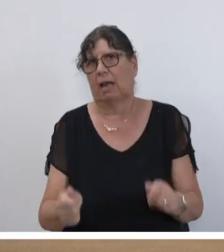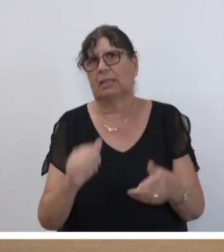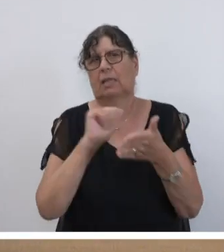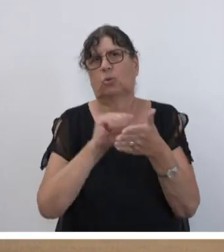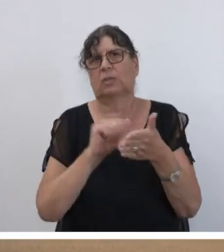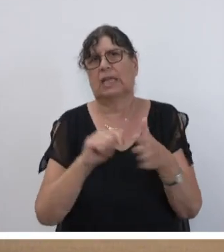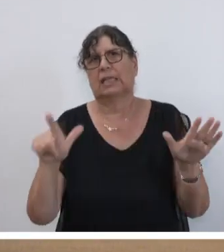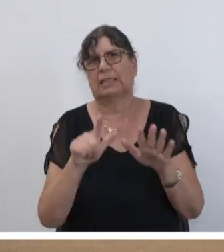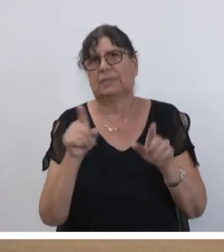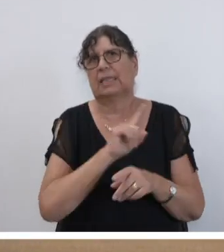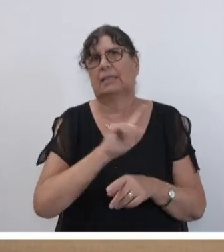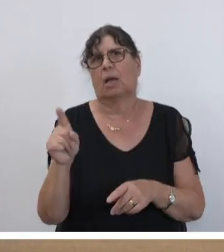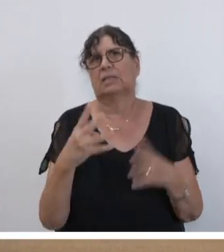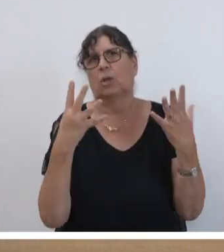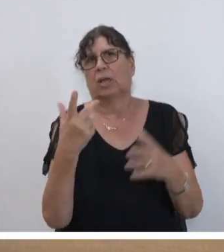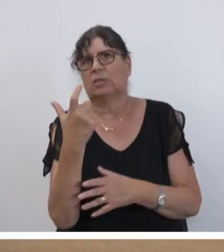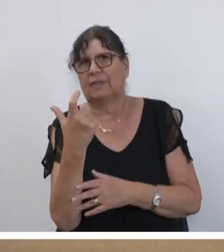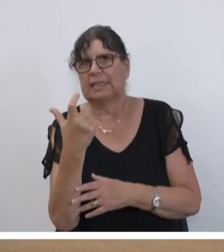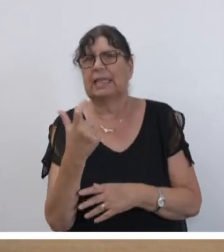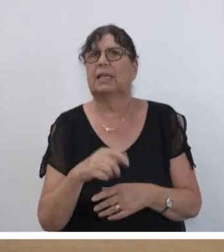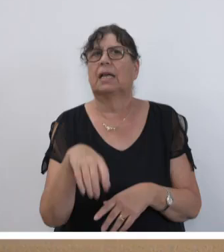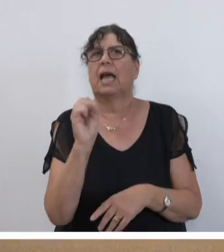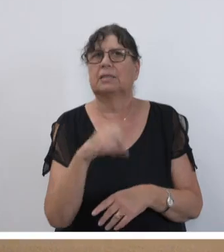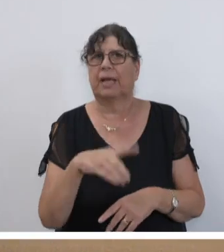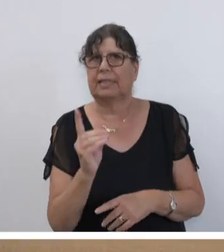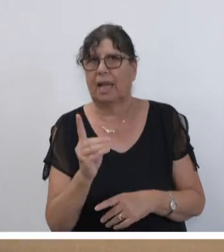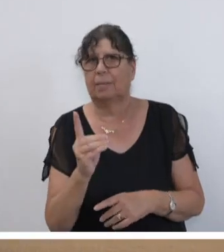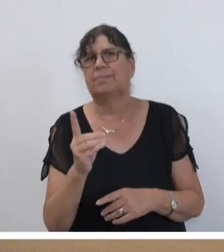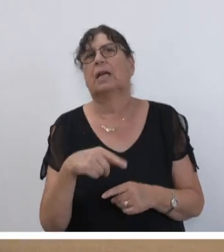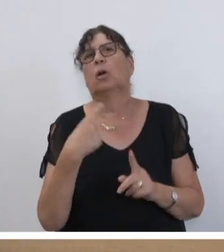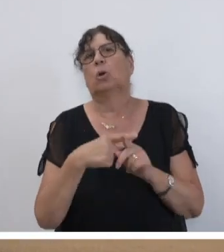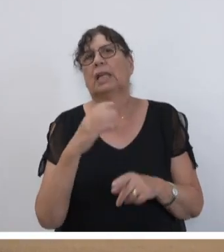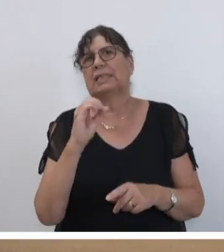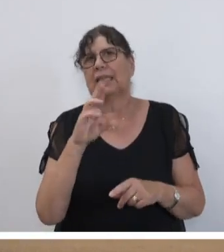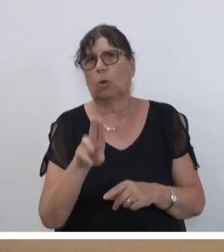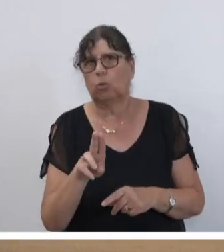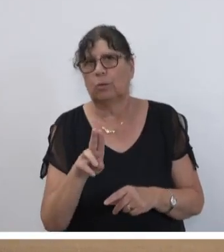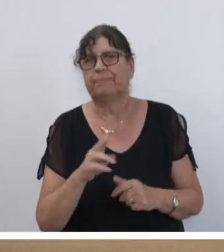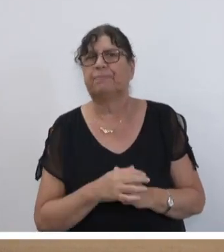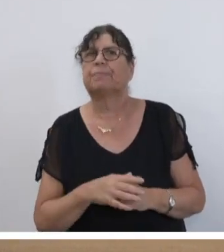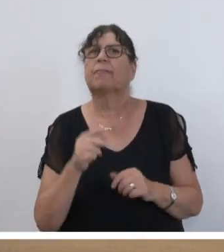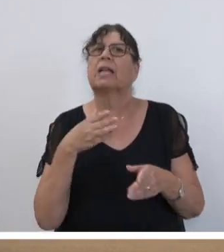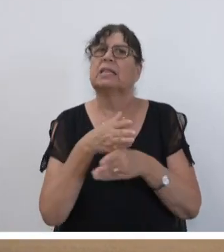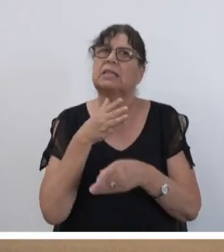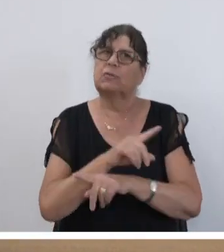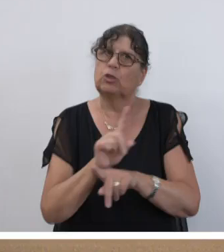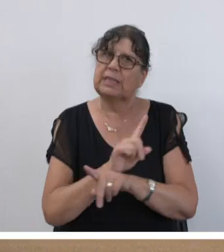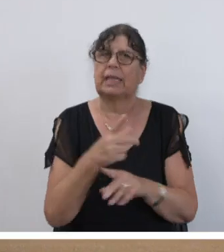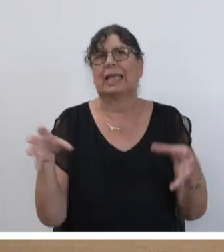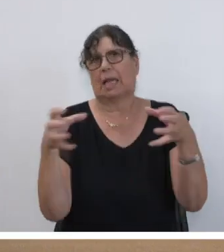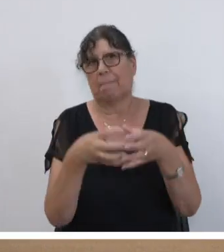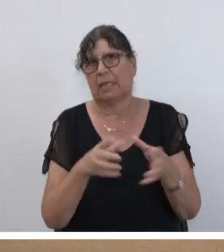-1029, haben die SPD-Landtagsfraktion und die CDU-Landtagsfraktion zwischenzeitlich einen